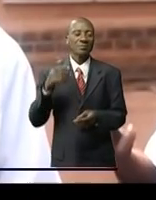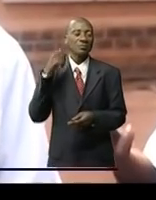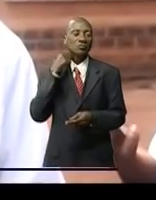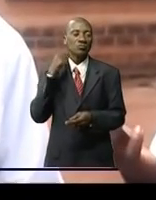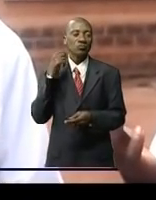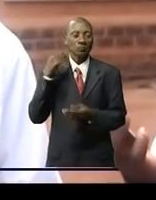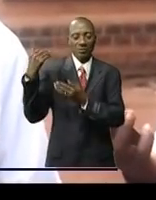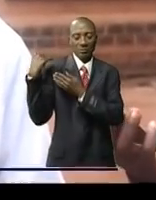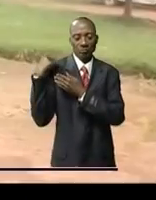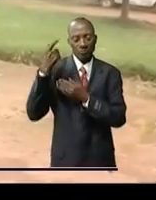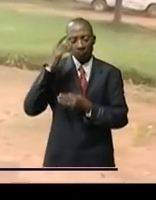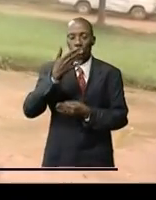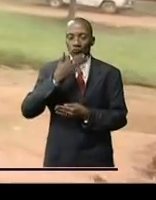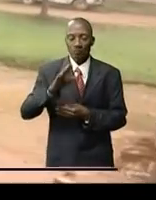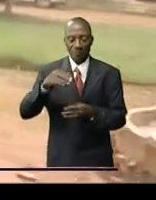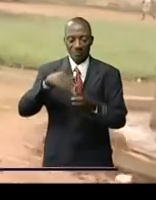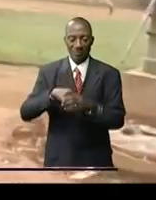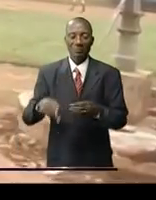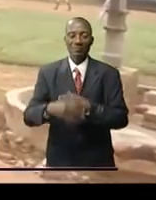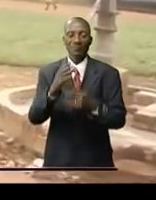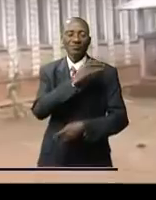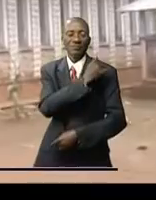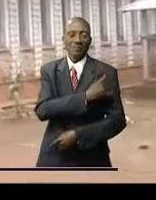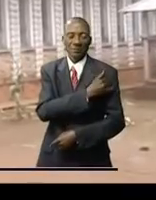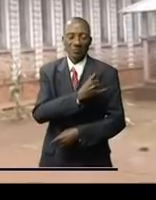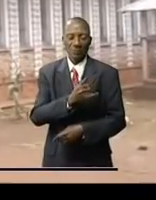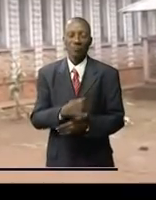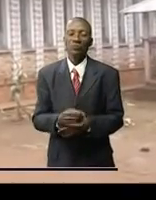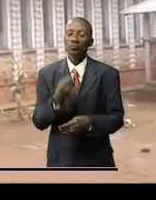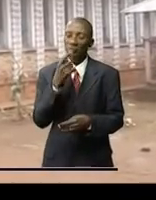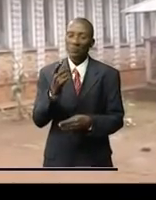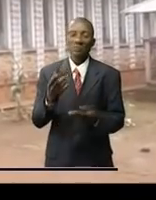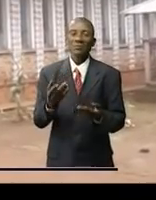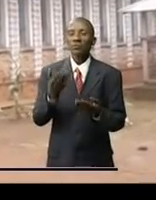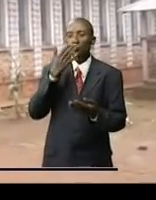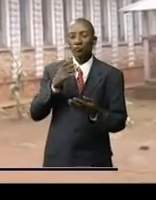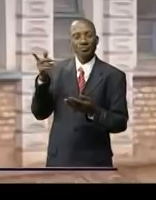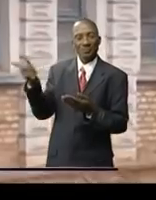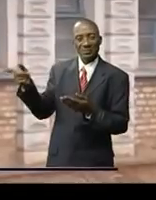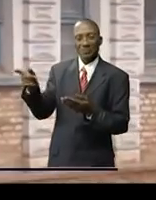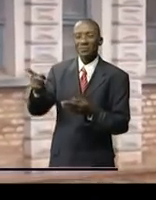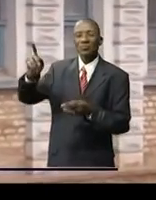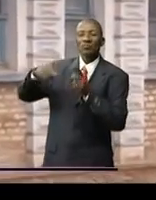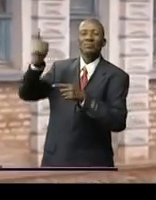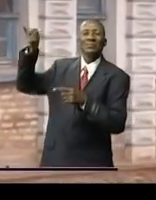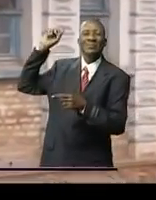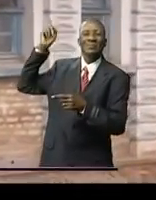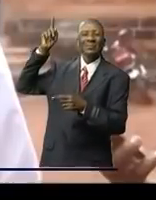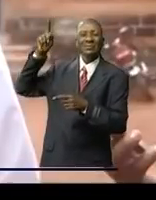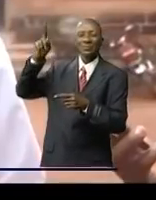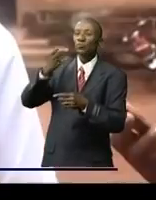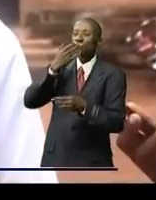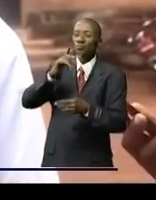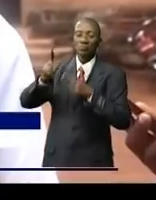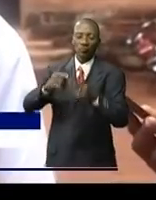de référence d'Issyro plaide pour la réhabilitation de cette grande formation médicale en état de délabrément très avancé nous